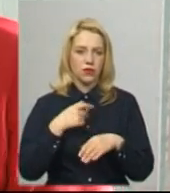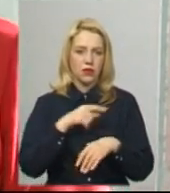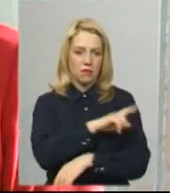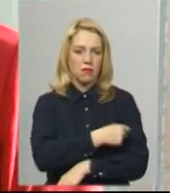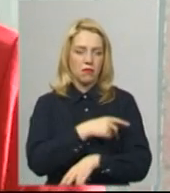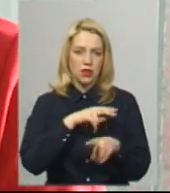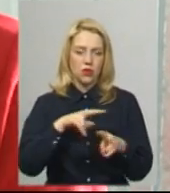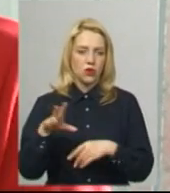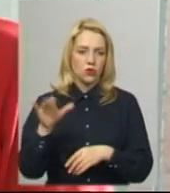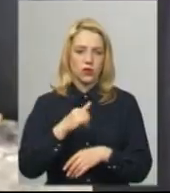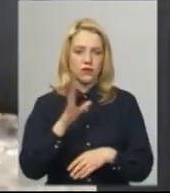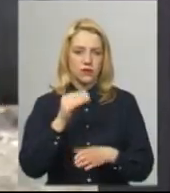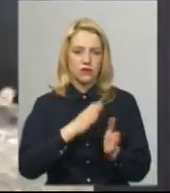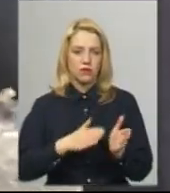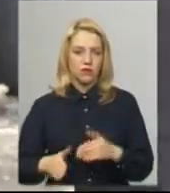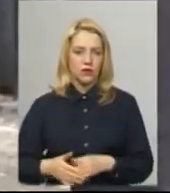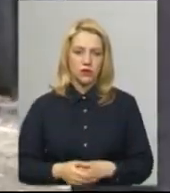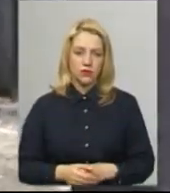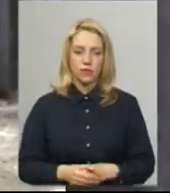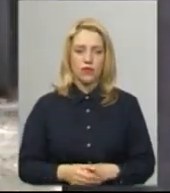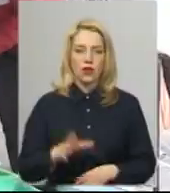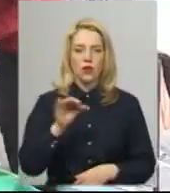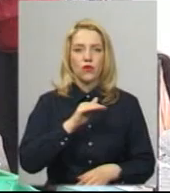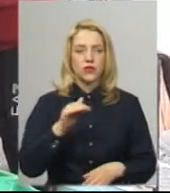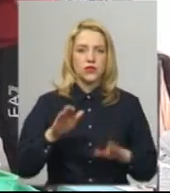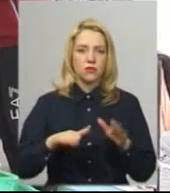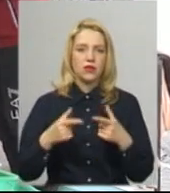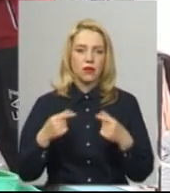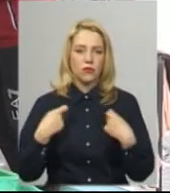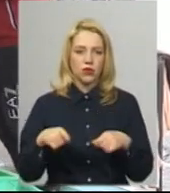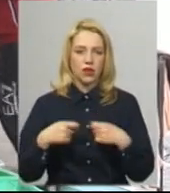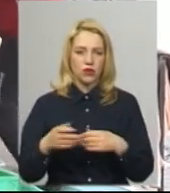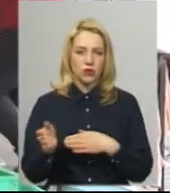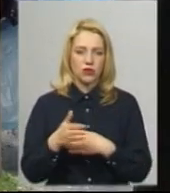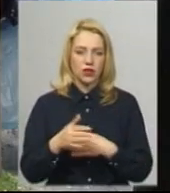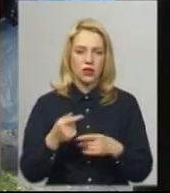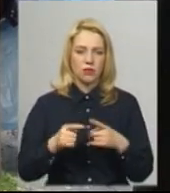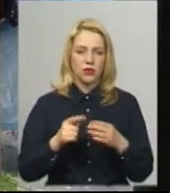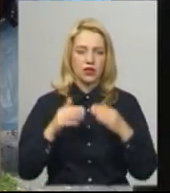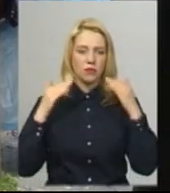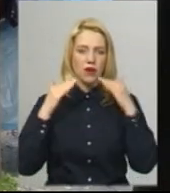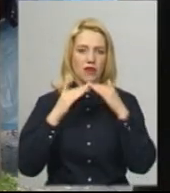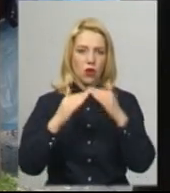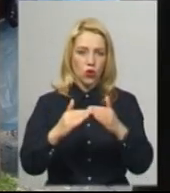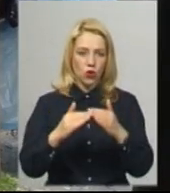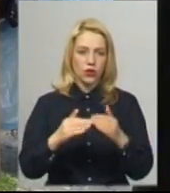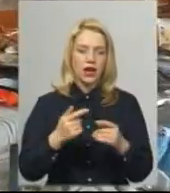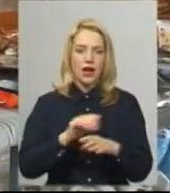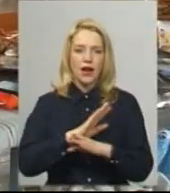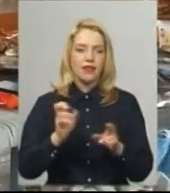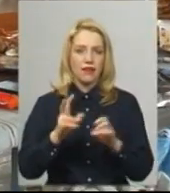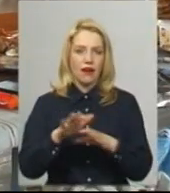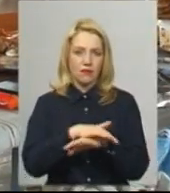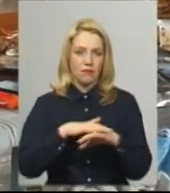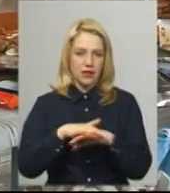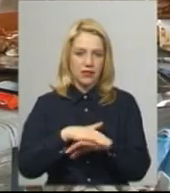догляд. Все в нас як має бути. Офіційно місце, де продають улетичеву рибу, зареєстроване як павільйон дари природи, а не як стаціонарний ринок.